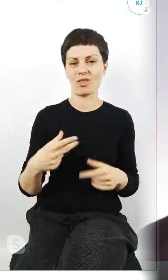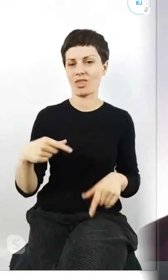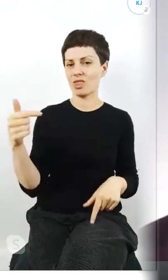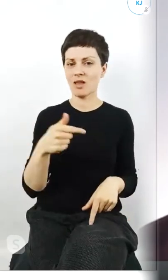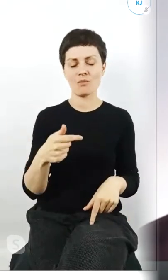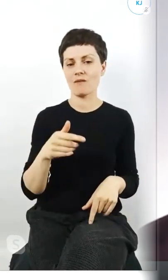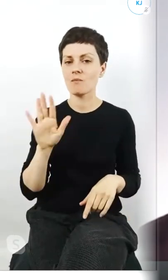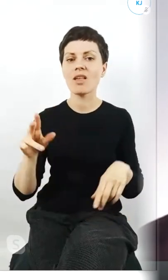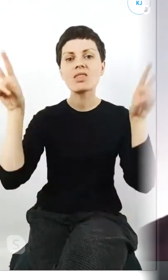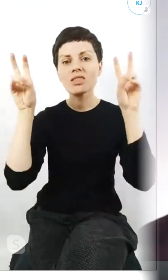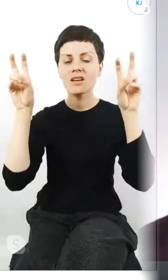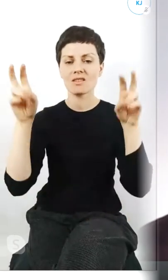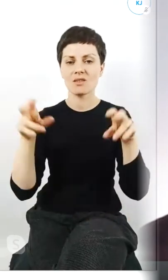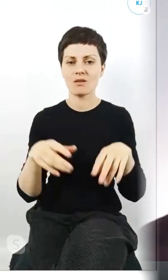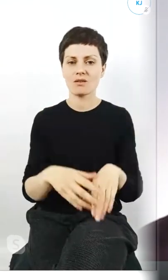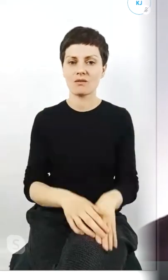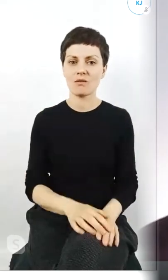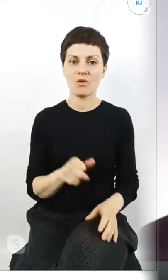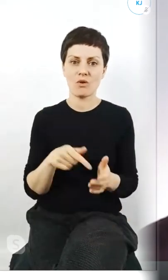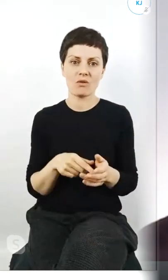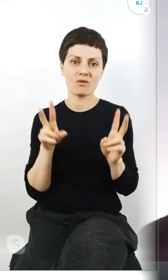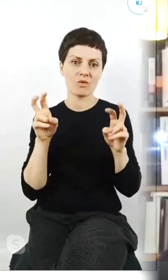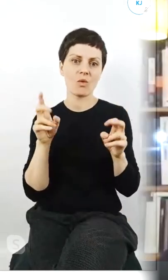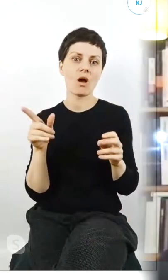prostu na takie miano